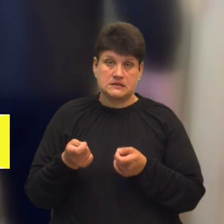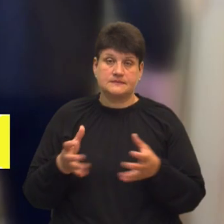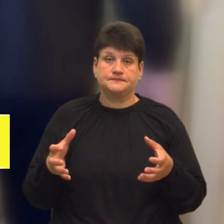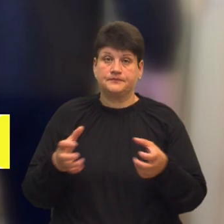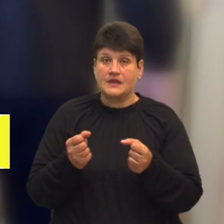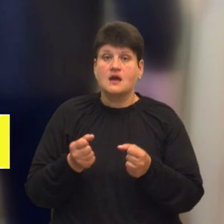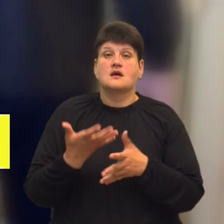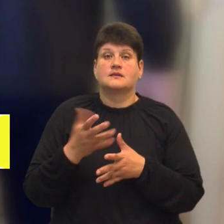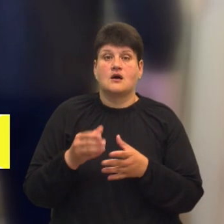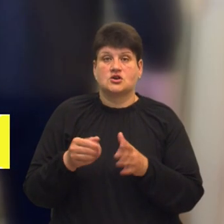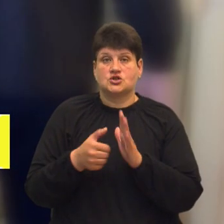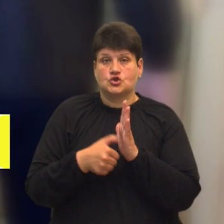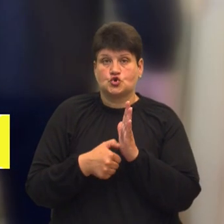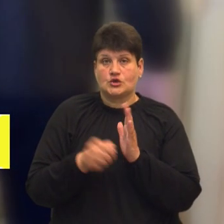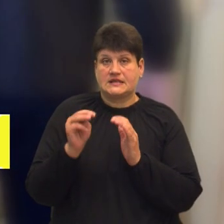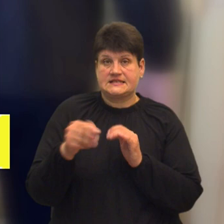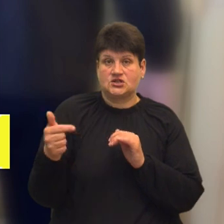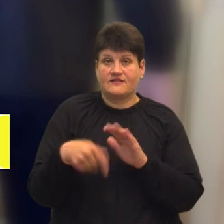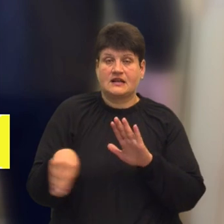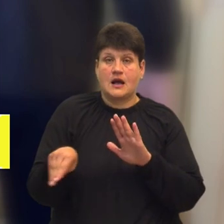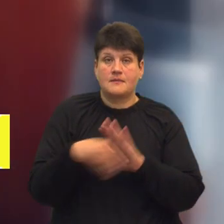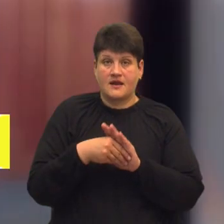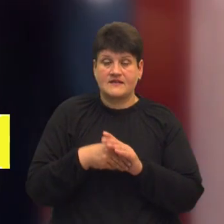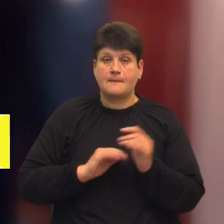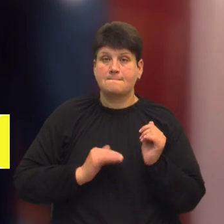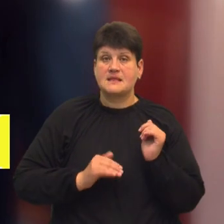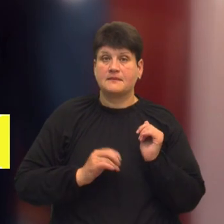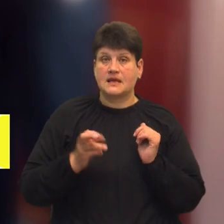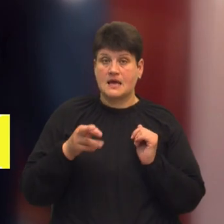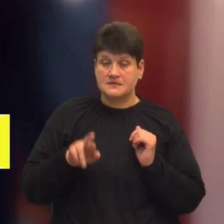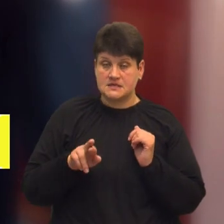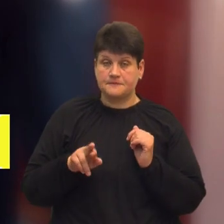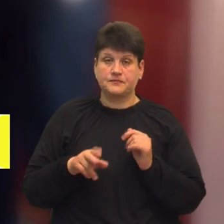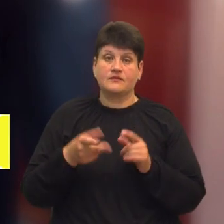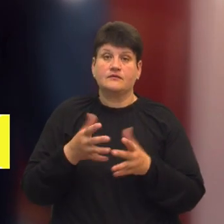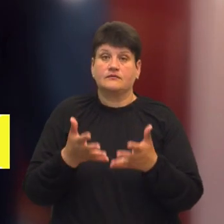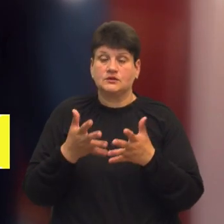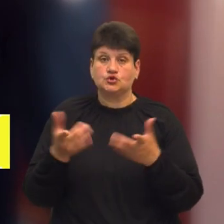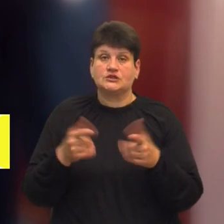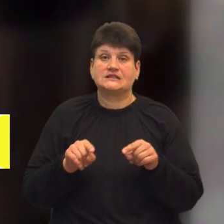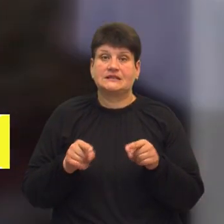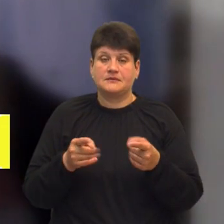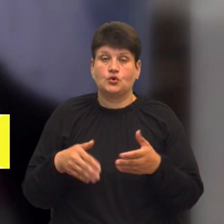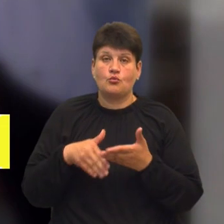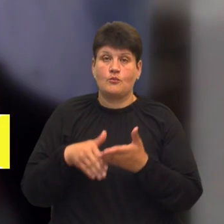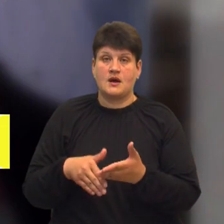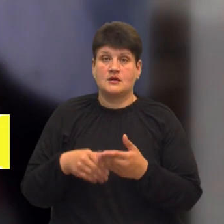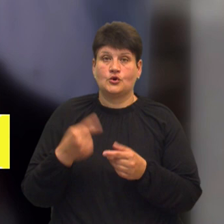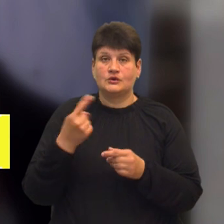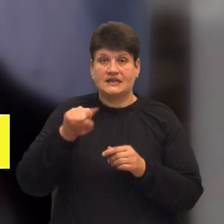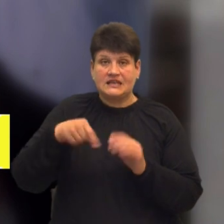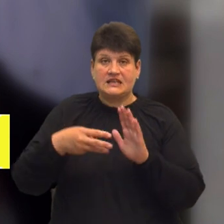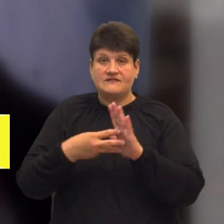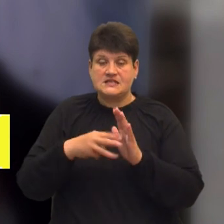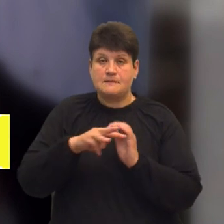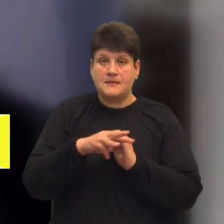при отриманні 600 тисяч гривень хабаря від підприємця. Слідчі з'ясували, що затримані вимагали майже 1,8 мільйона гривень